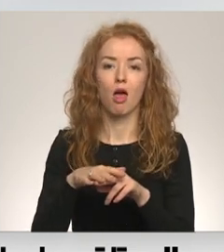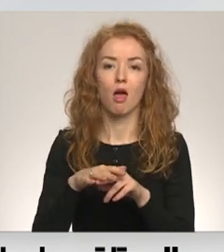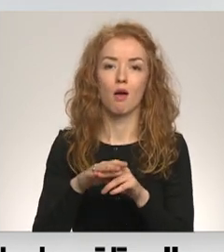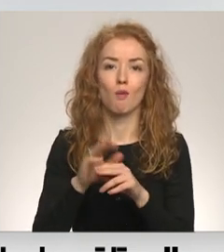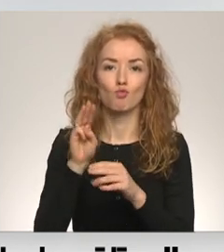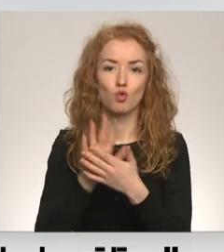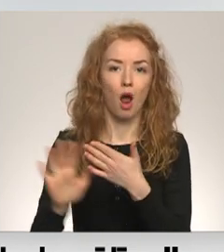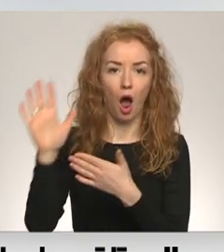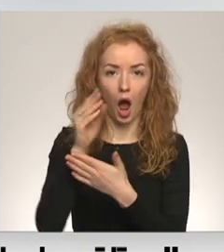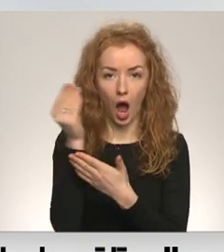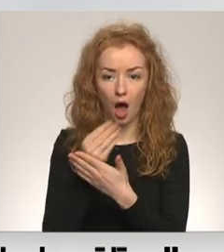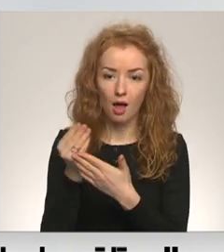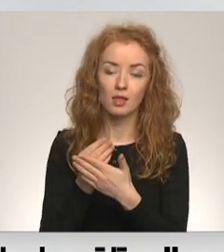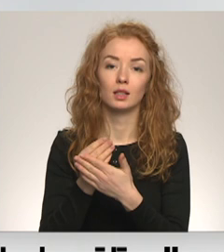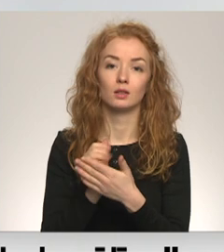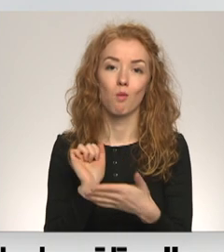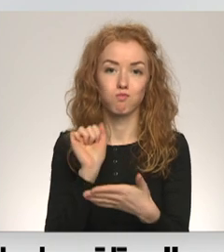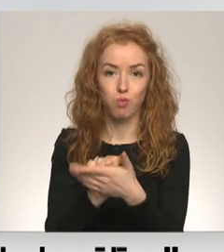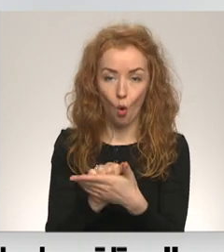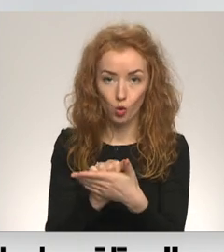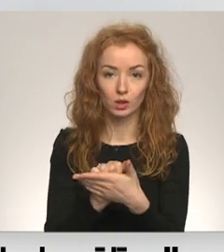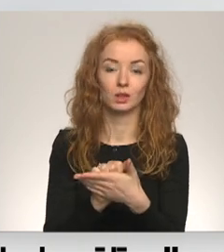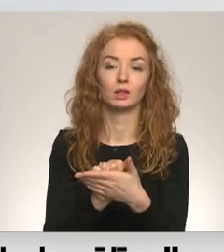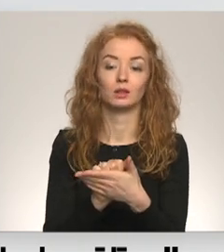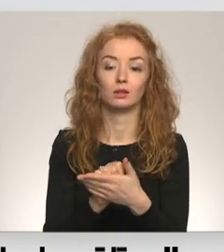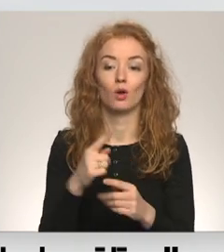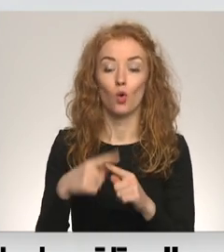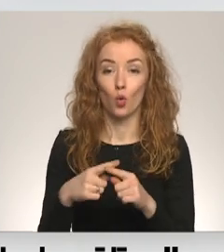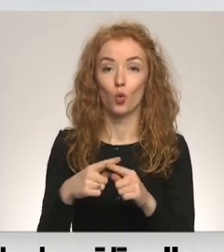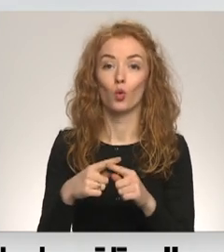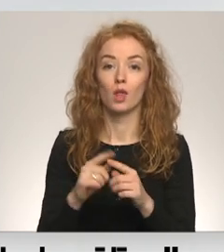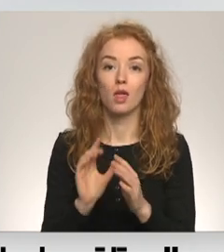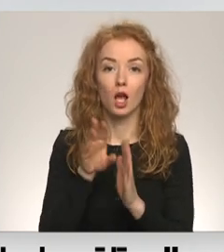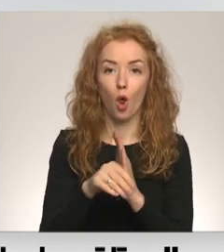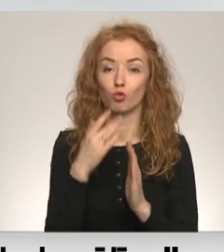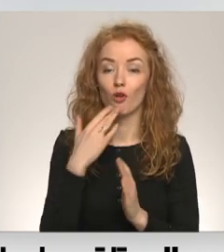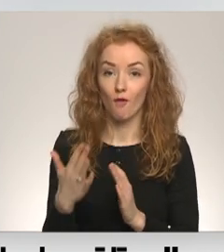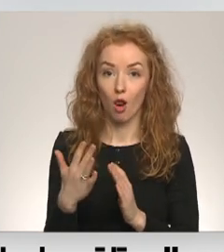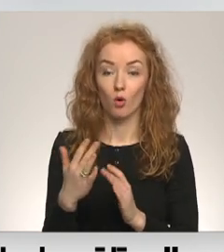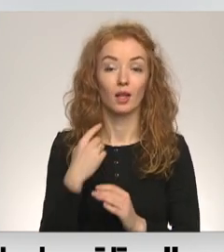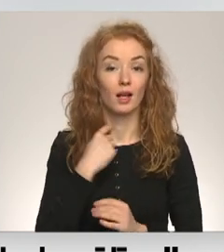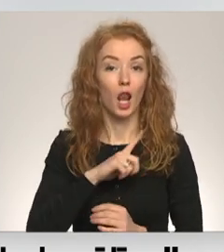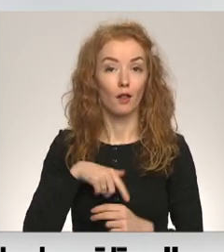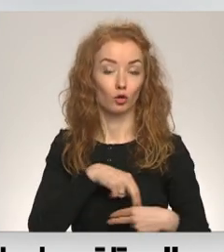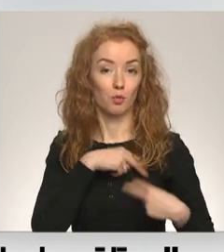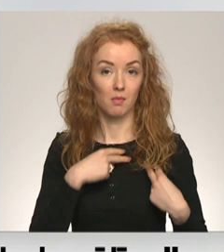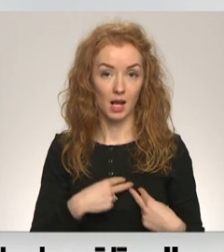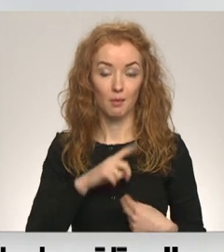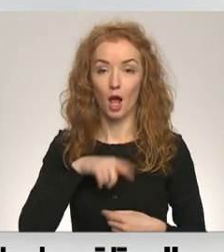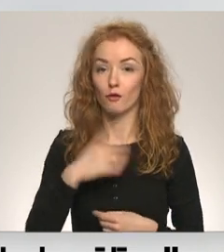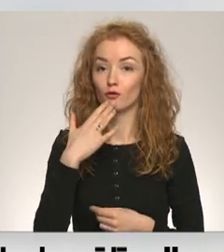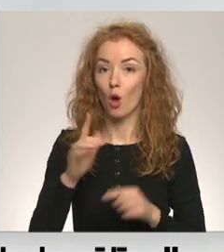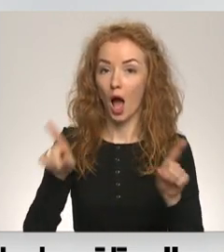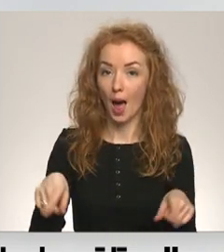gleznojums, posts, ieraksts, piemēram, sociālajos tīklos un iekļaujoša valoda. Rīgas Latviešu biedrības Latviešu valodas